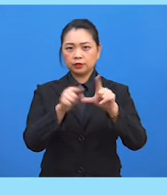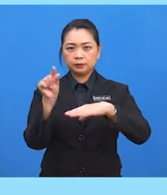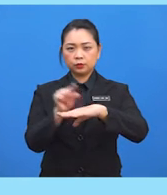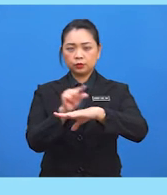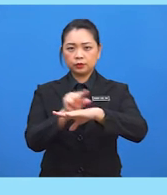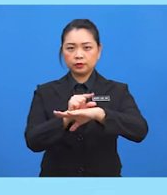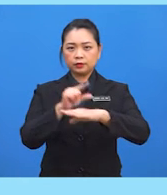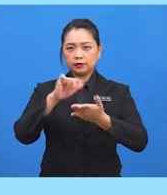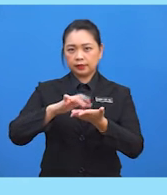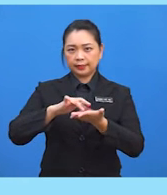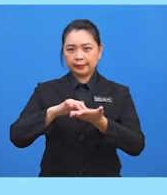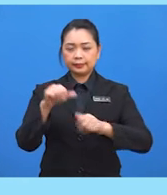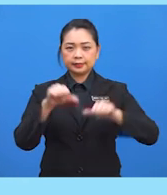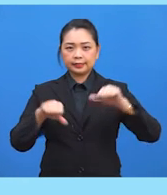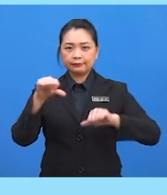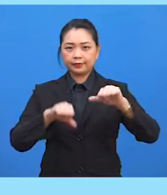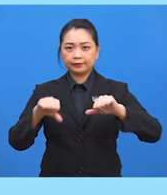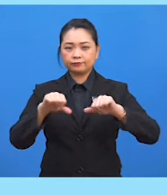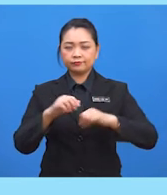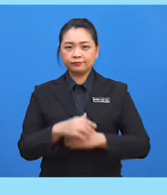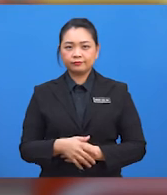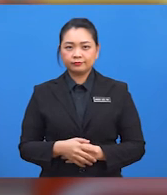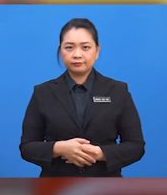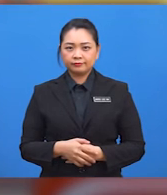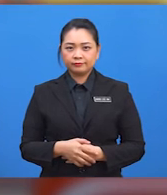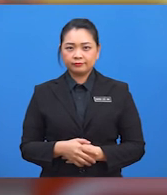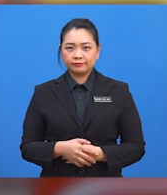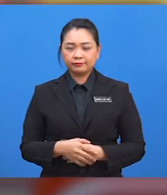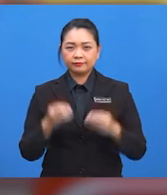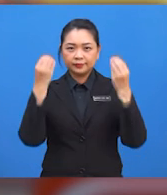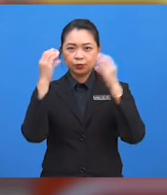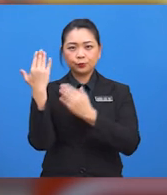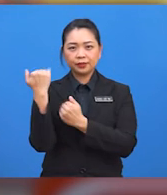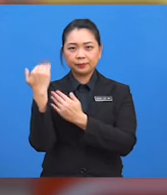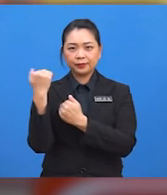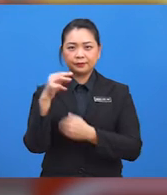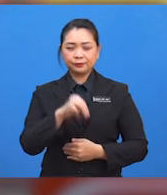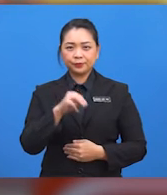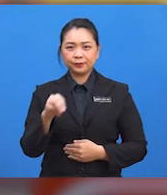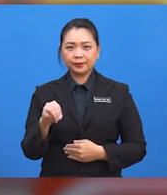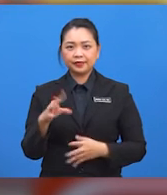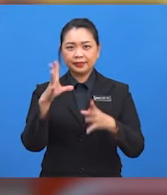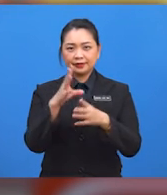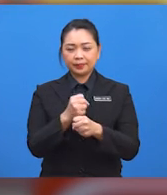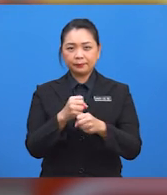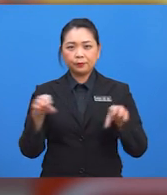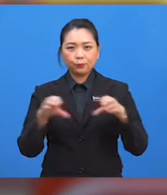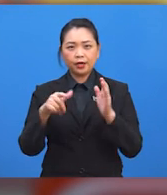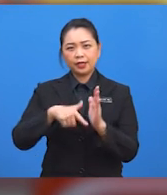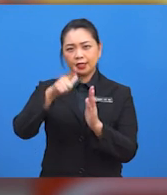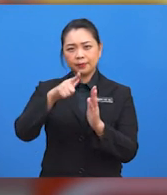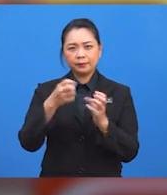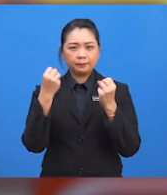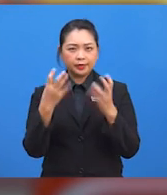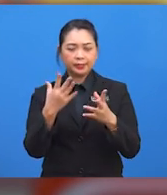kaklitor saintifik. Cikgu berharap murid-murid dapat membuat lebih banyak